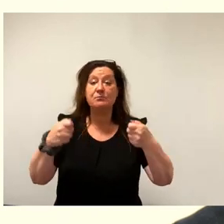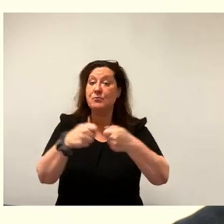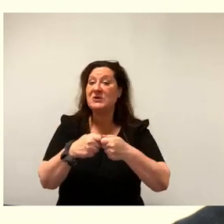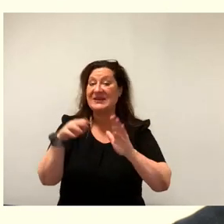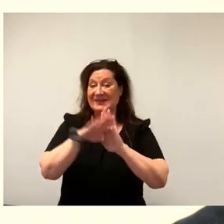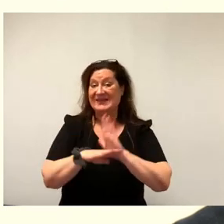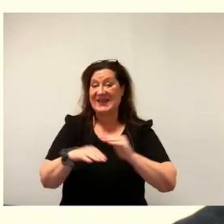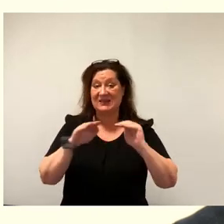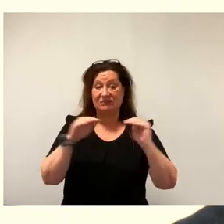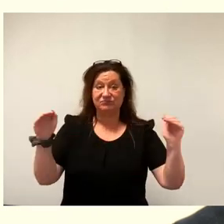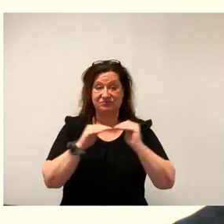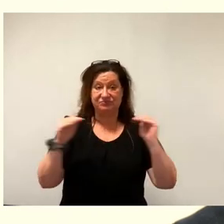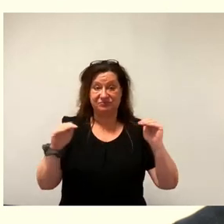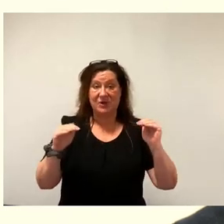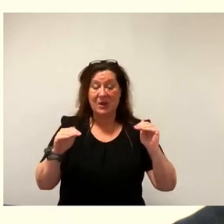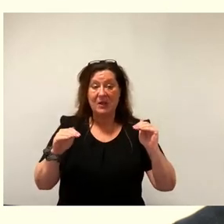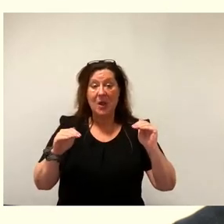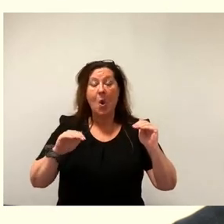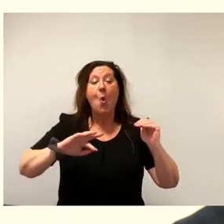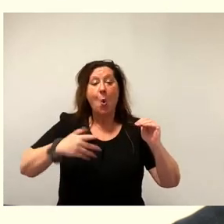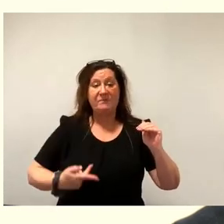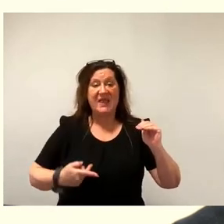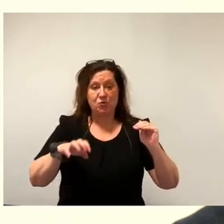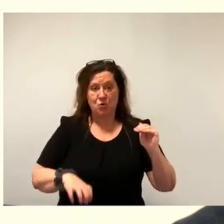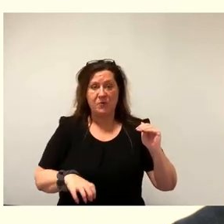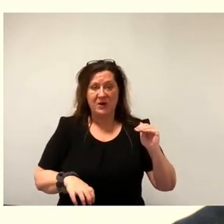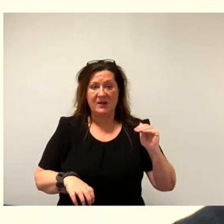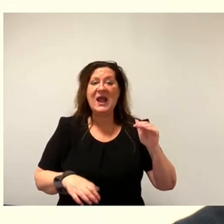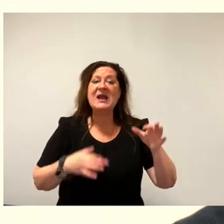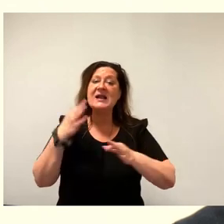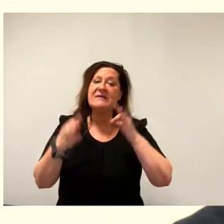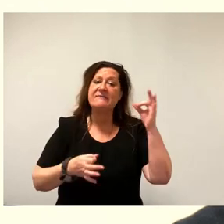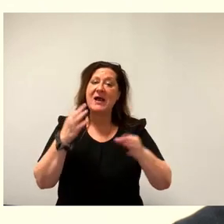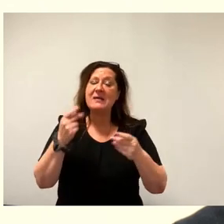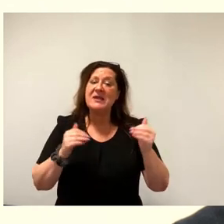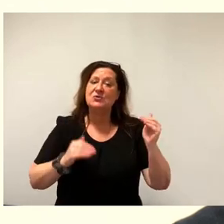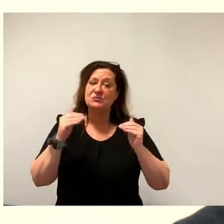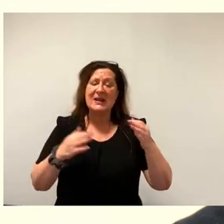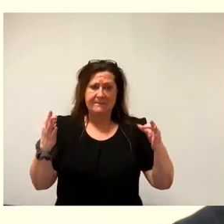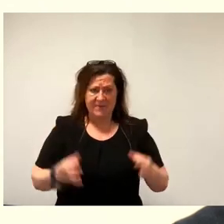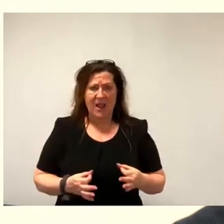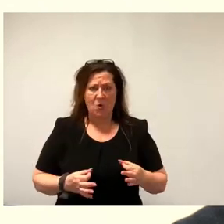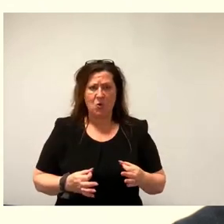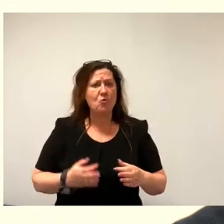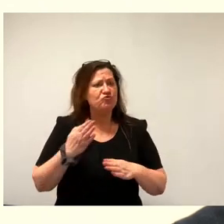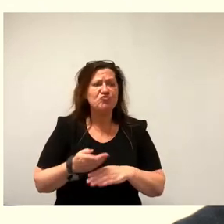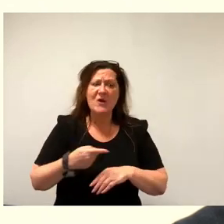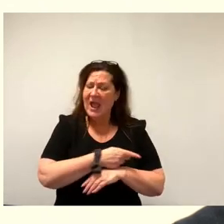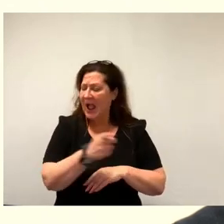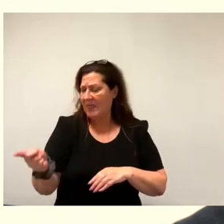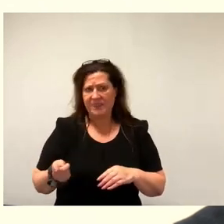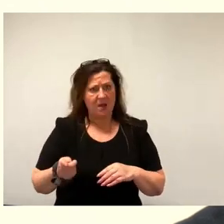setzen diese kommunal um. Der qualifizierte Mietspiegel ist für uns wichtig, auch das wurde schon gesagt. Weil er eben